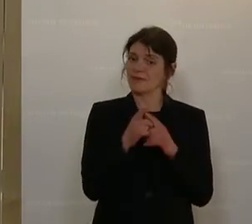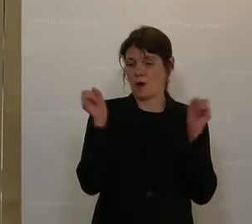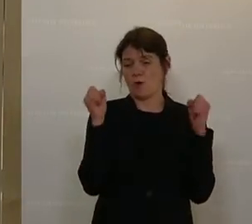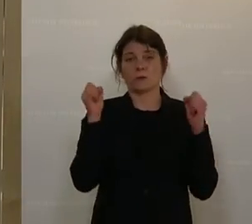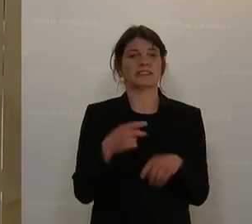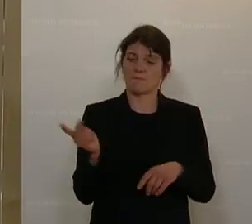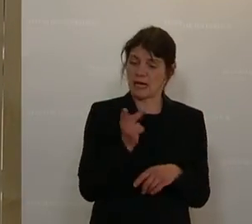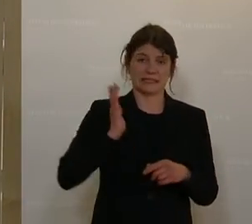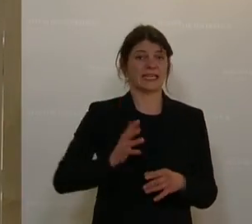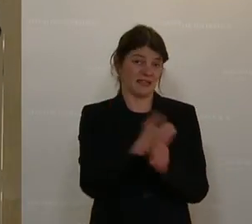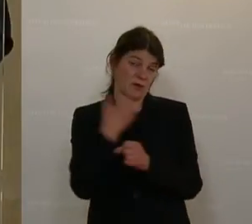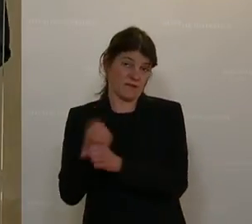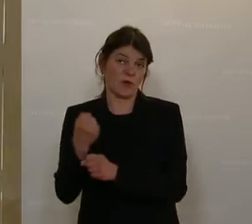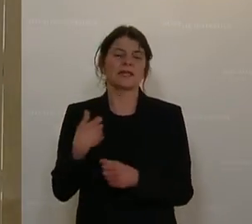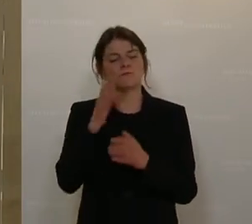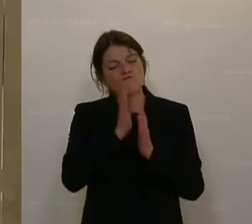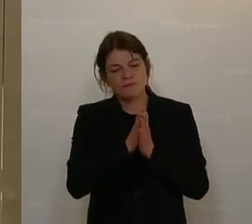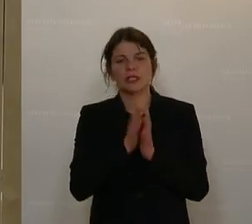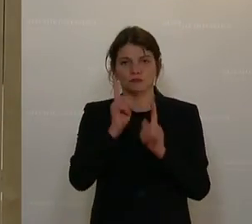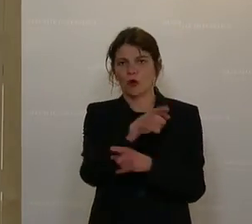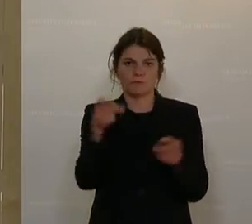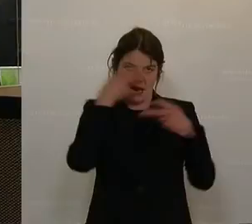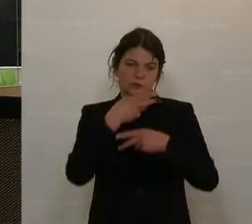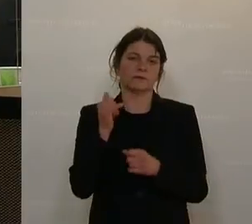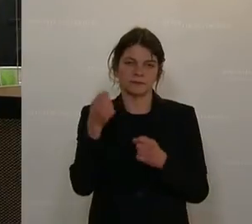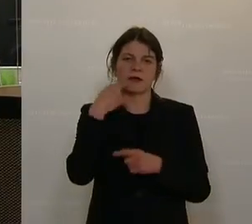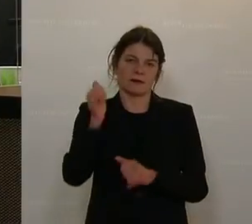eine Win-Win-Situation, und ich bitte dem auch zuzustimmen. Dank.